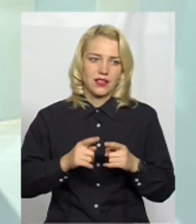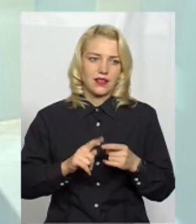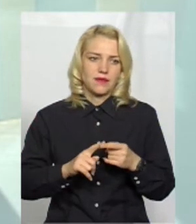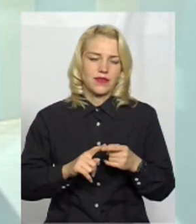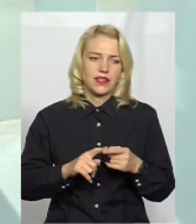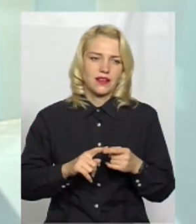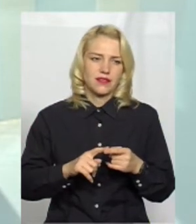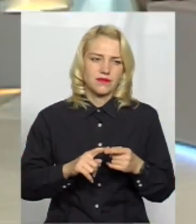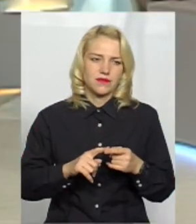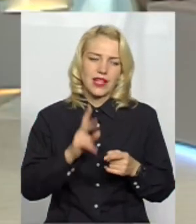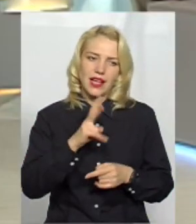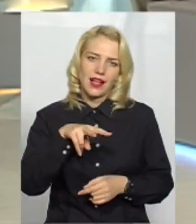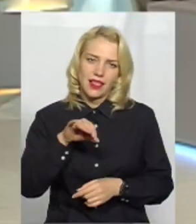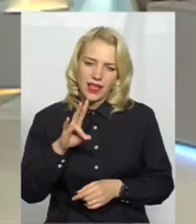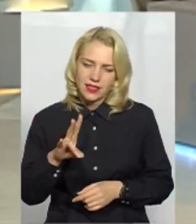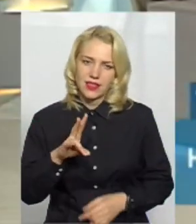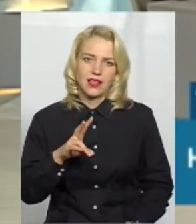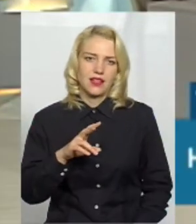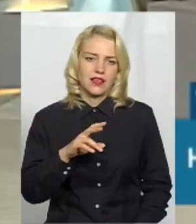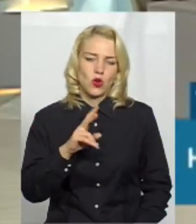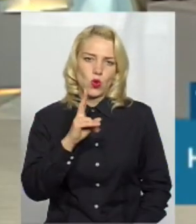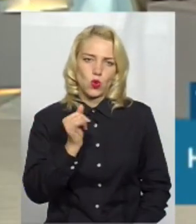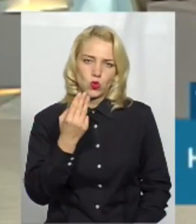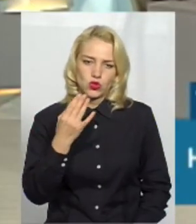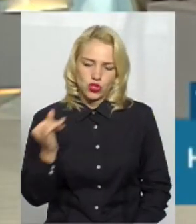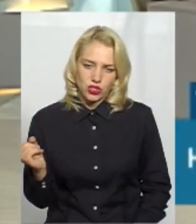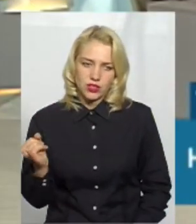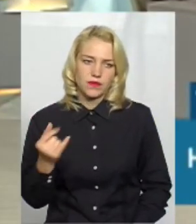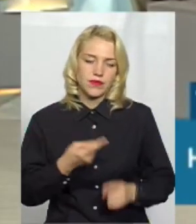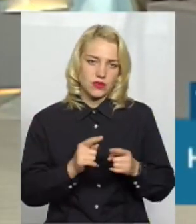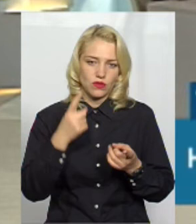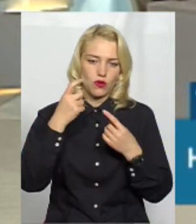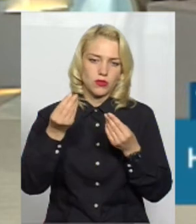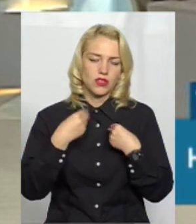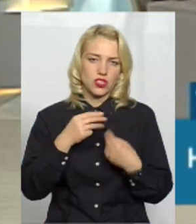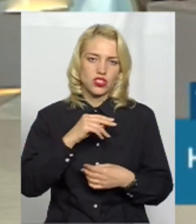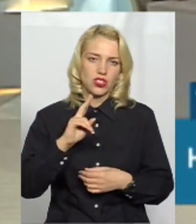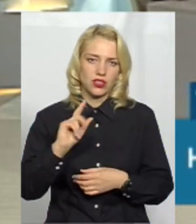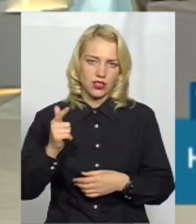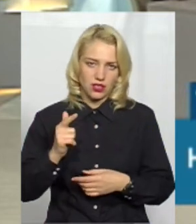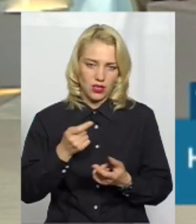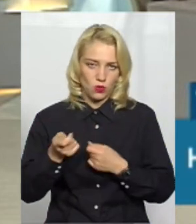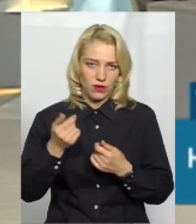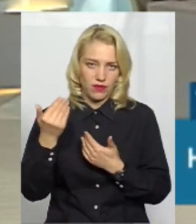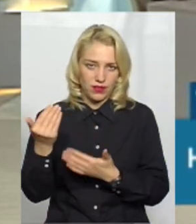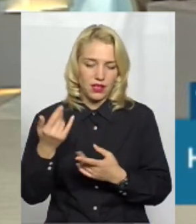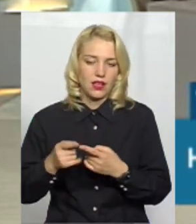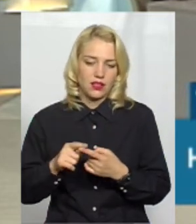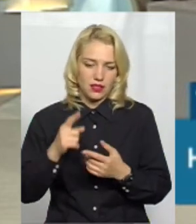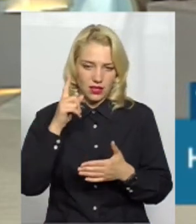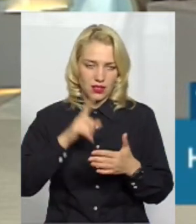дуже швидко росте, і кущі. Та інформація, яку мені надало управління житлово-комунального господарства. Дуже надіюся.